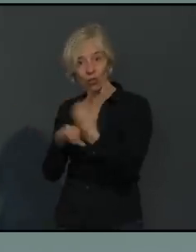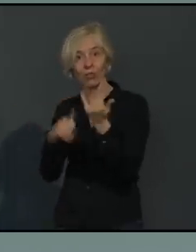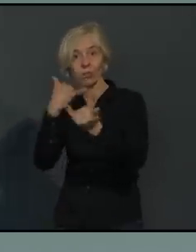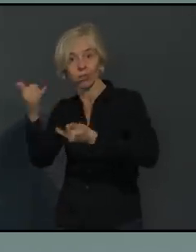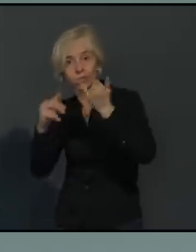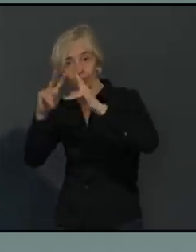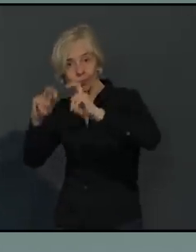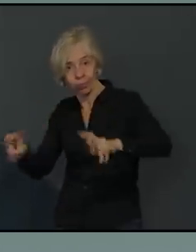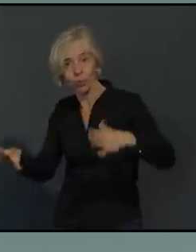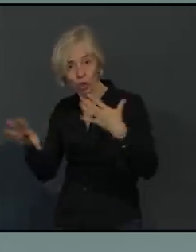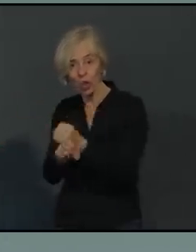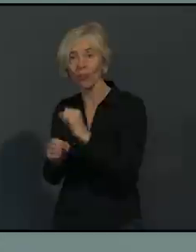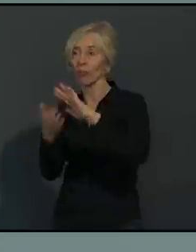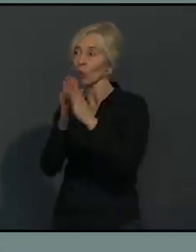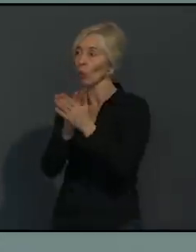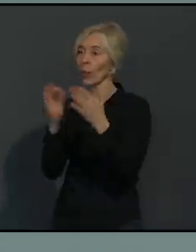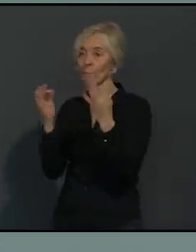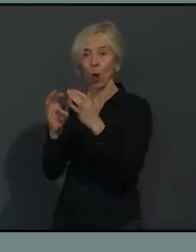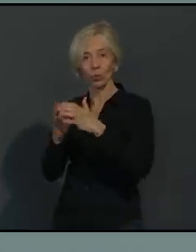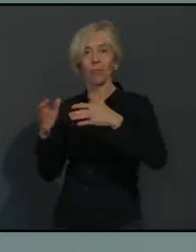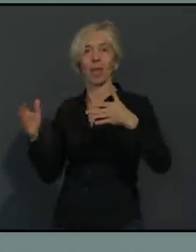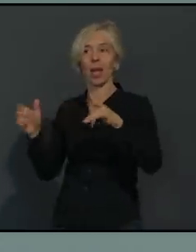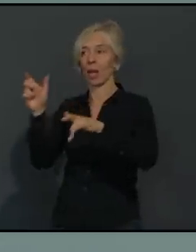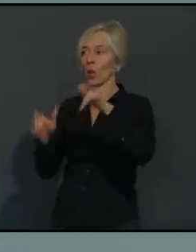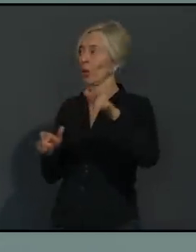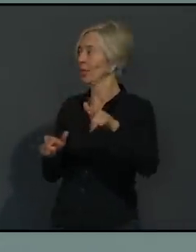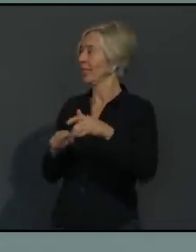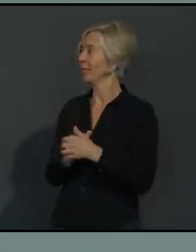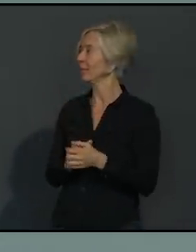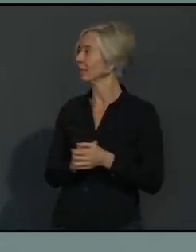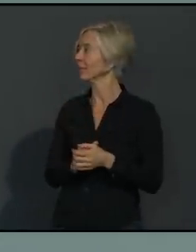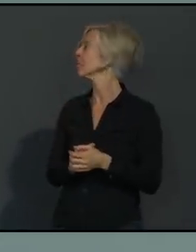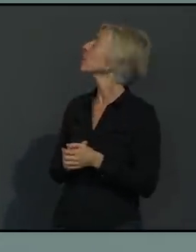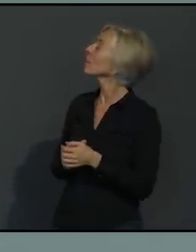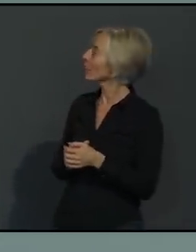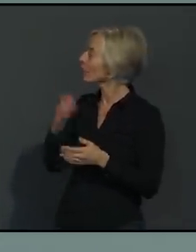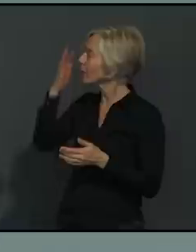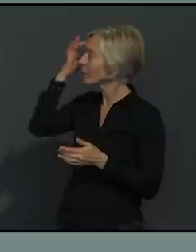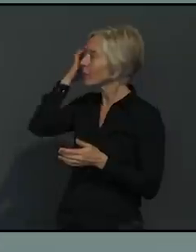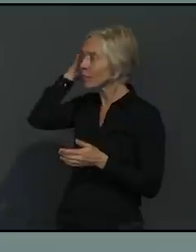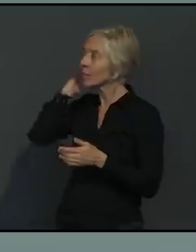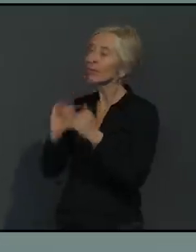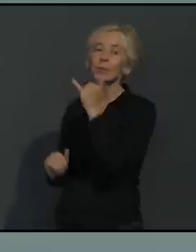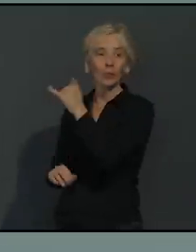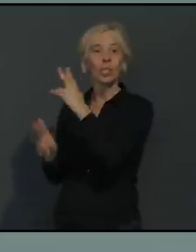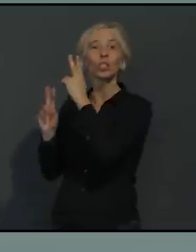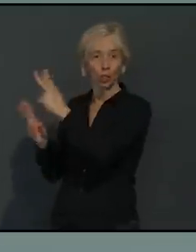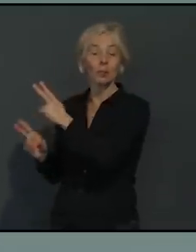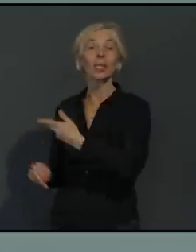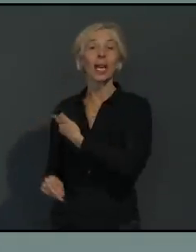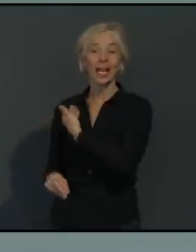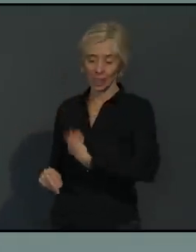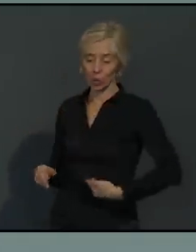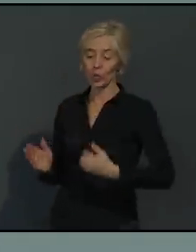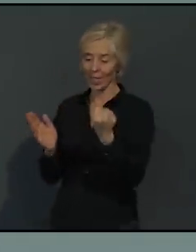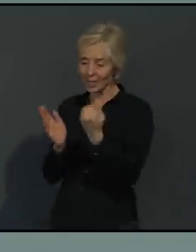Herr Dr. Wiedmann, also vielleicht noch mal zur Erläuterung. Wir haben ja das atmende System, wo wir auch zusätzlich städtisches Personal aus anderen Dienststellen einsetzen. Wir